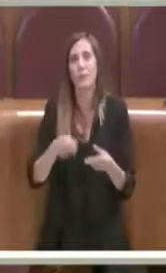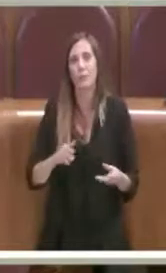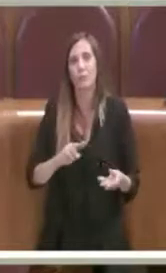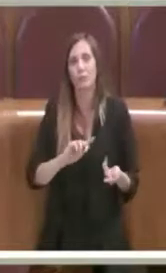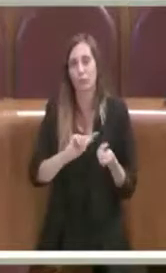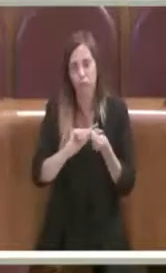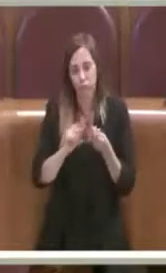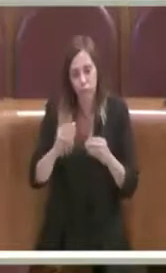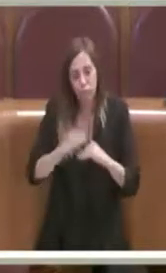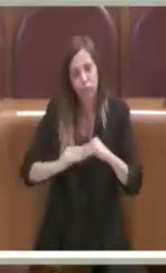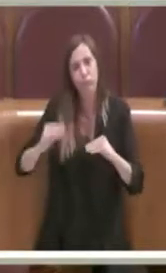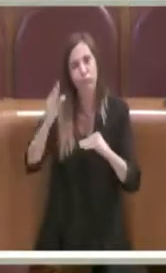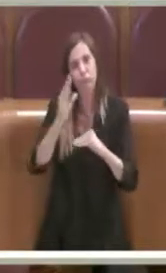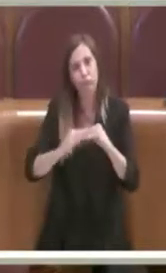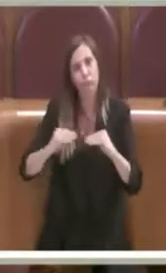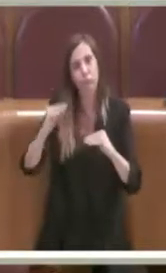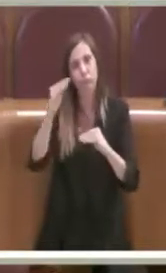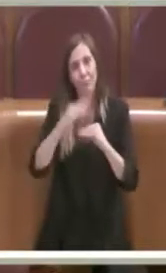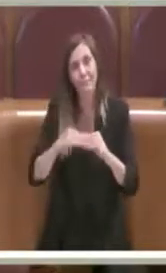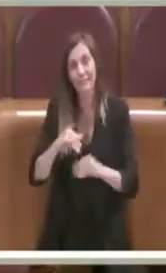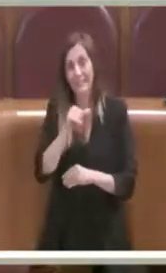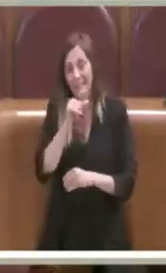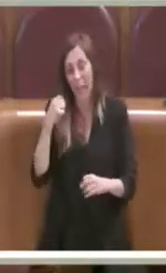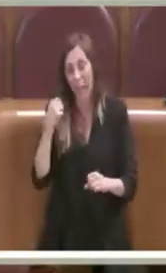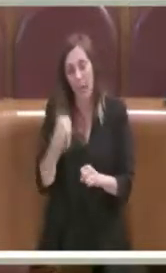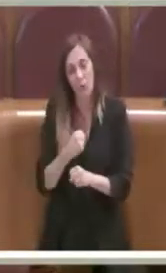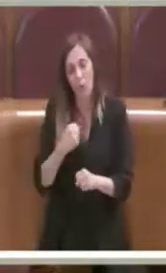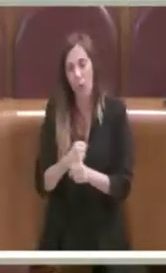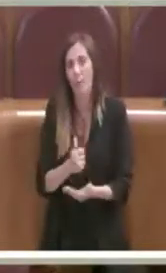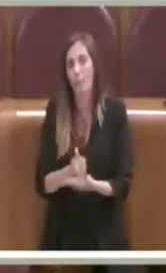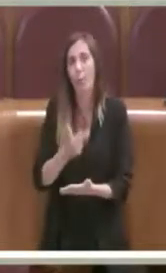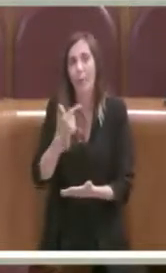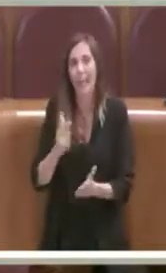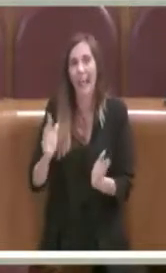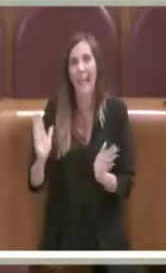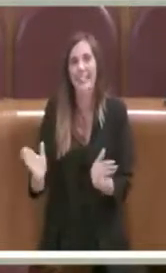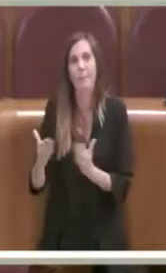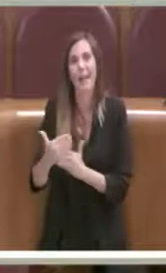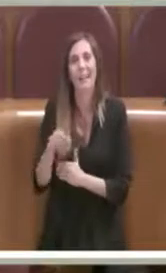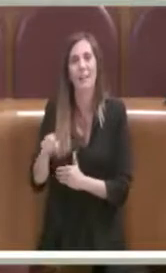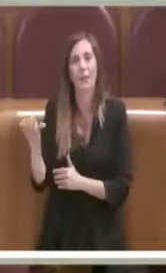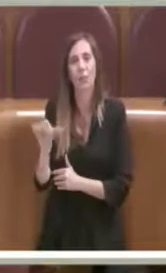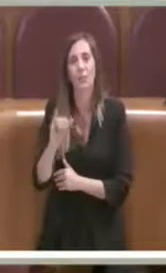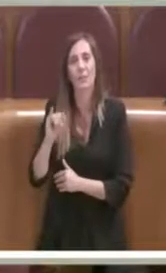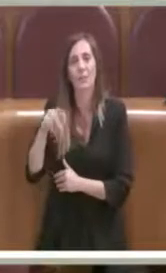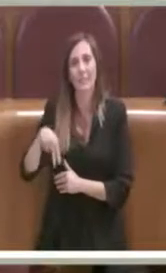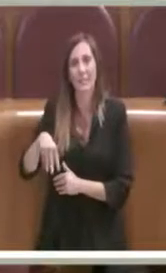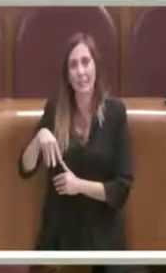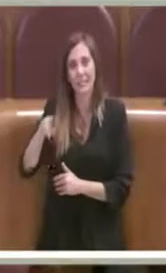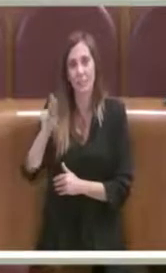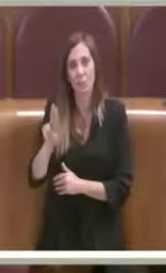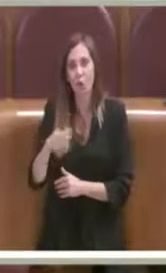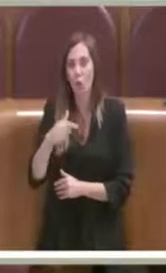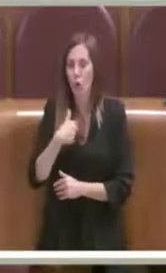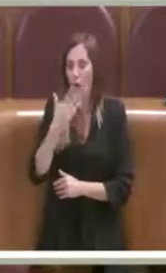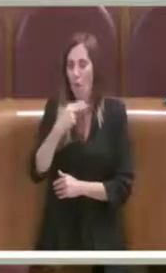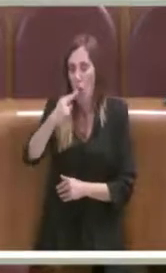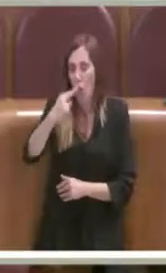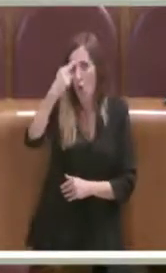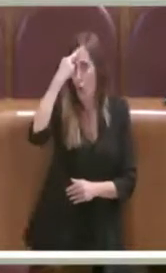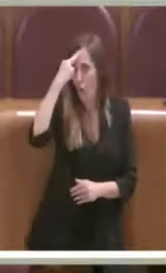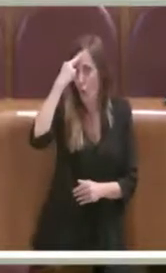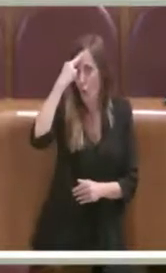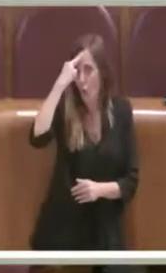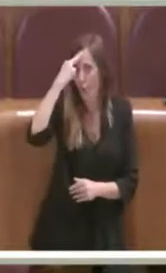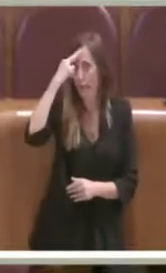questa struttura c'è stato bisogno di un lavoro importantissimo del Dipartimento Simu, io qui lo voglio ricordare che